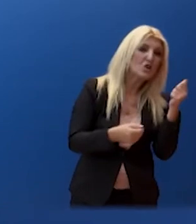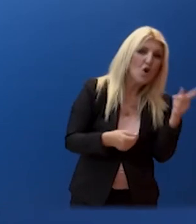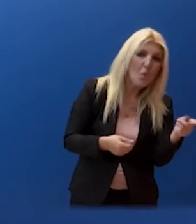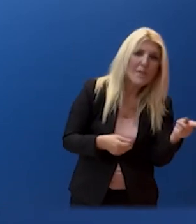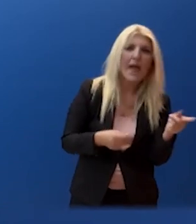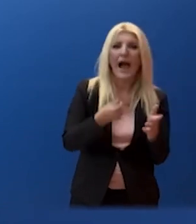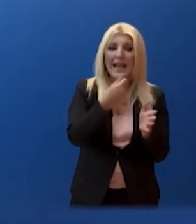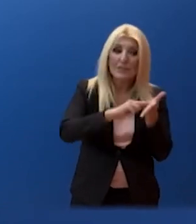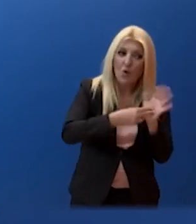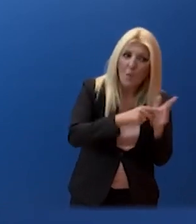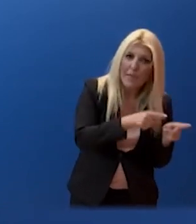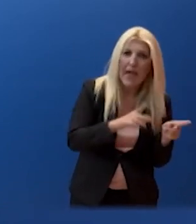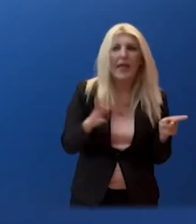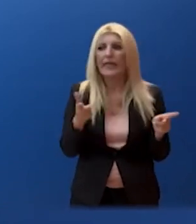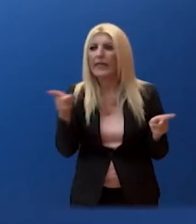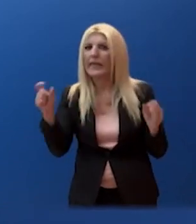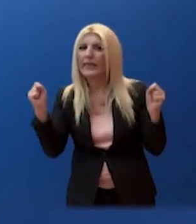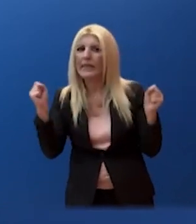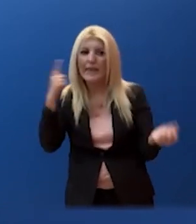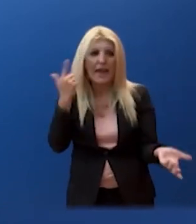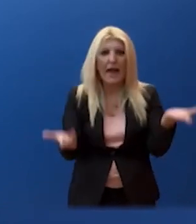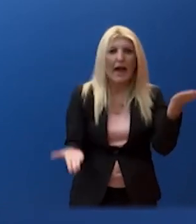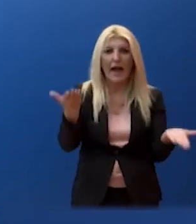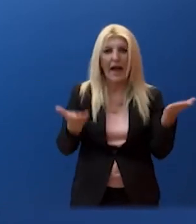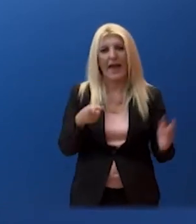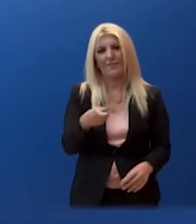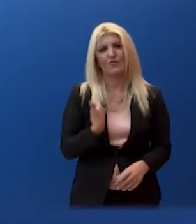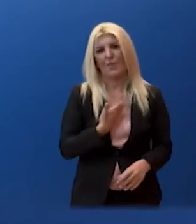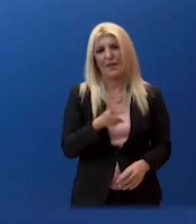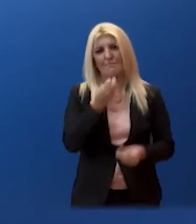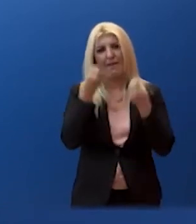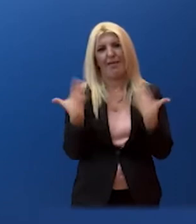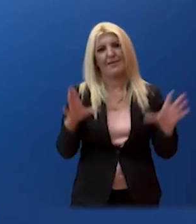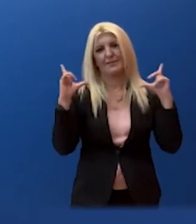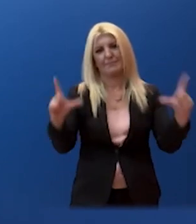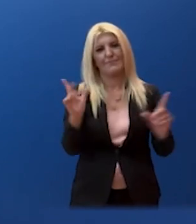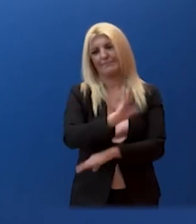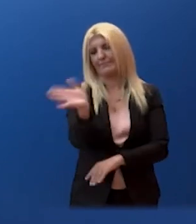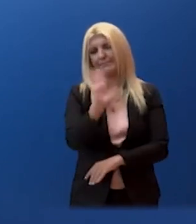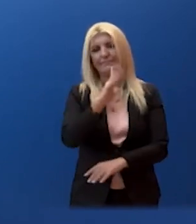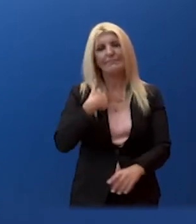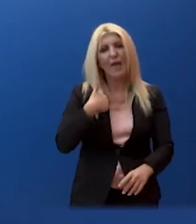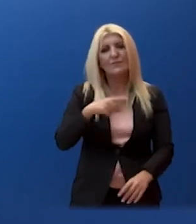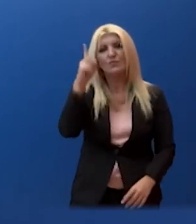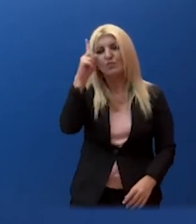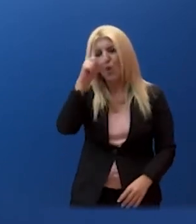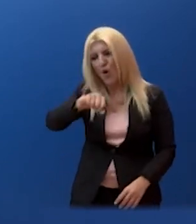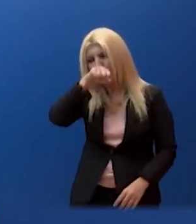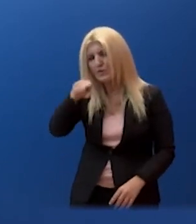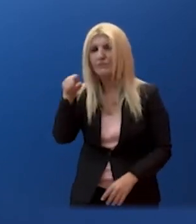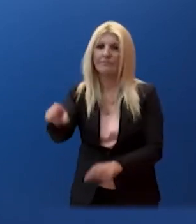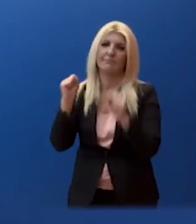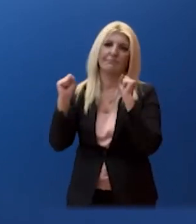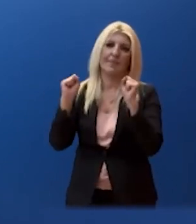ψευτοδήλημα. Έχουμε δείξει και στην πρωτοιφάση της πανδημίας, αλλά το βλέπουμε και παντού, ότι μόνο η αντιμετώπιση με επιτυχία